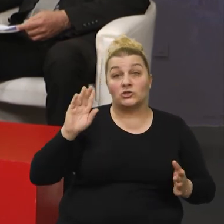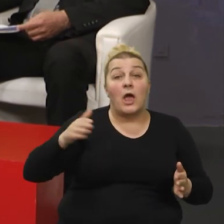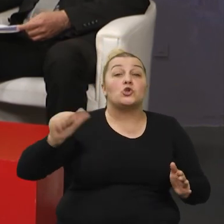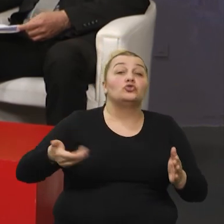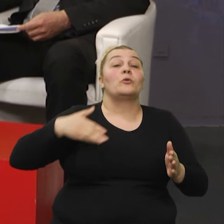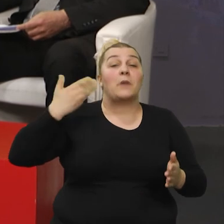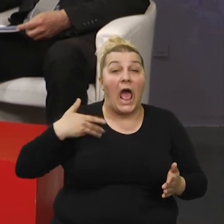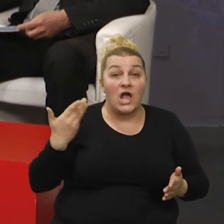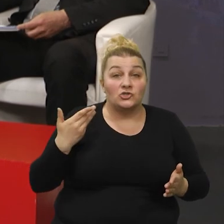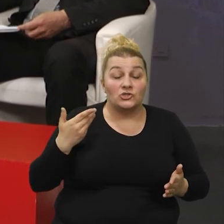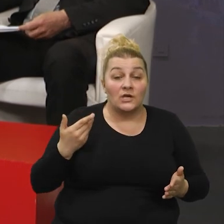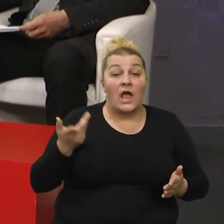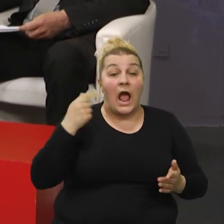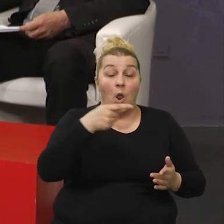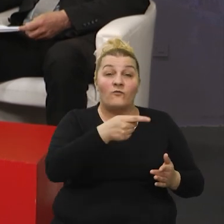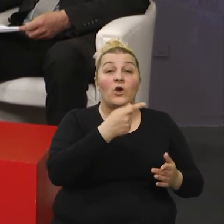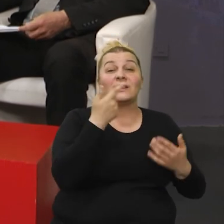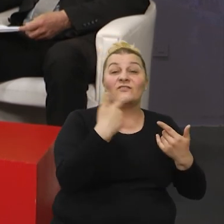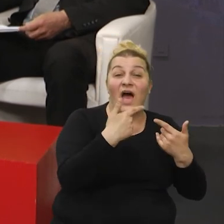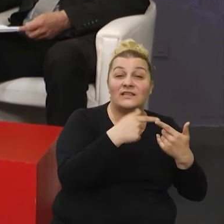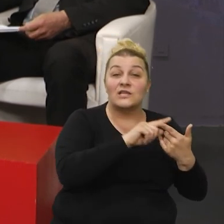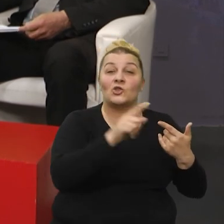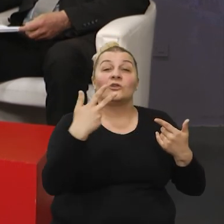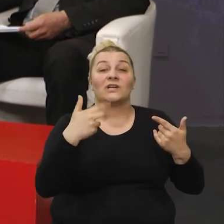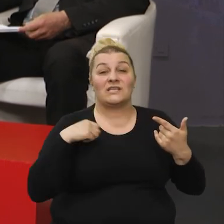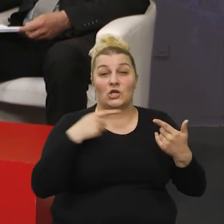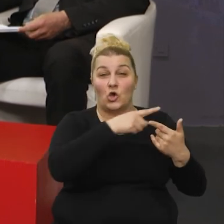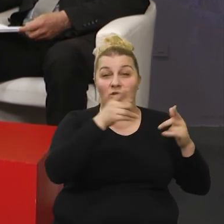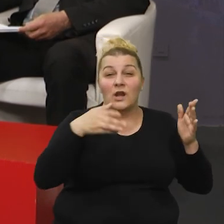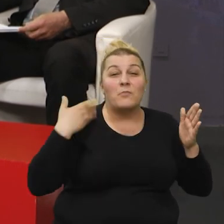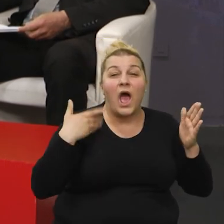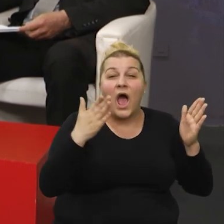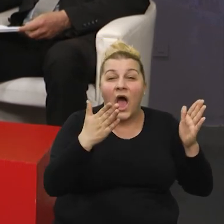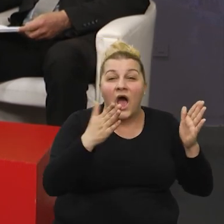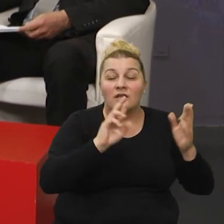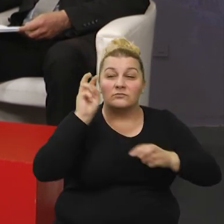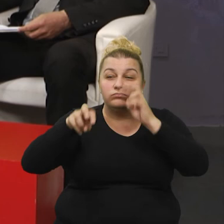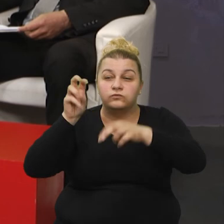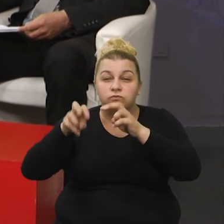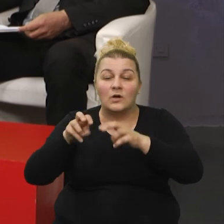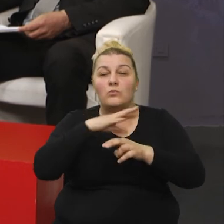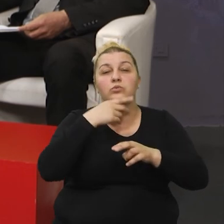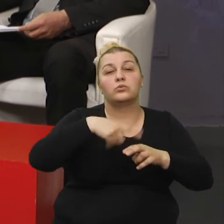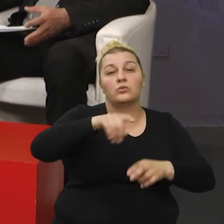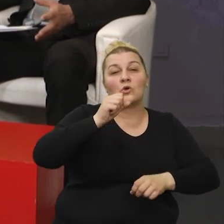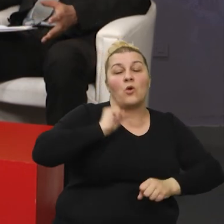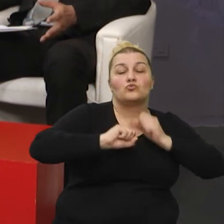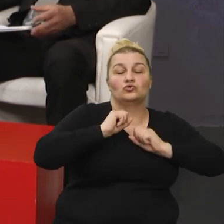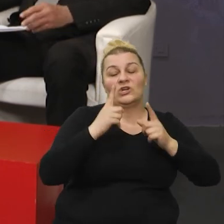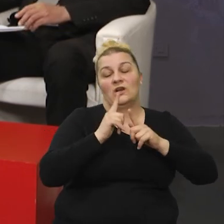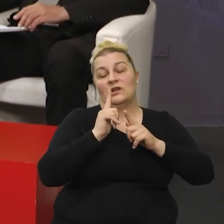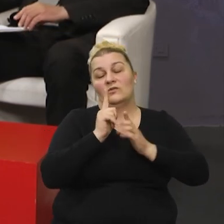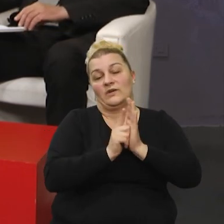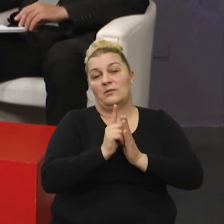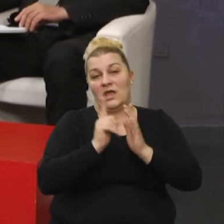mlađih, ali ovo je od 20 godina do 30 godina. Ta mladost je iznijela teret domovinskog rata.